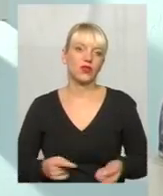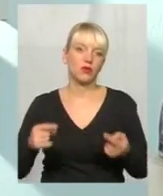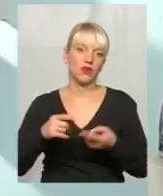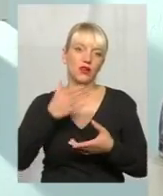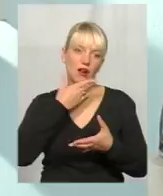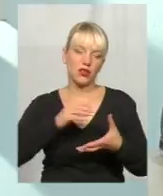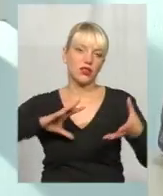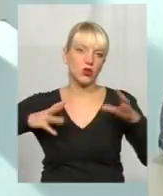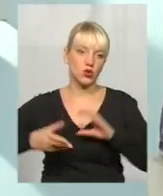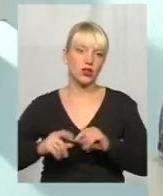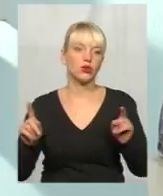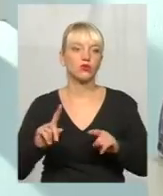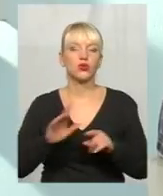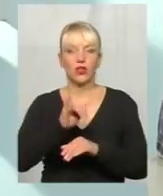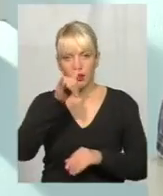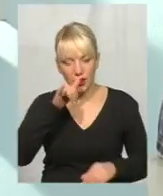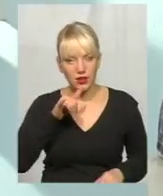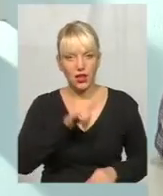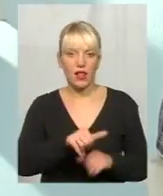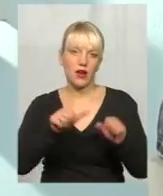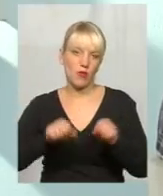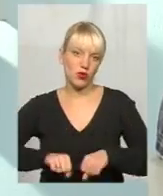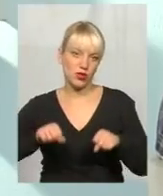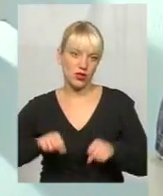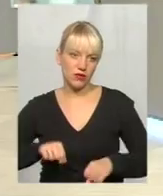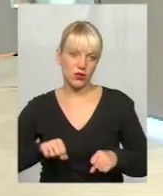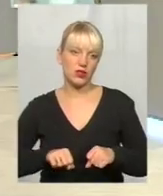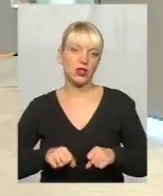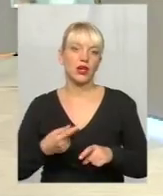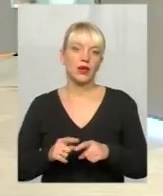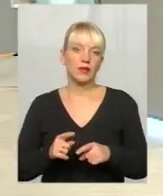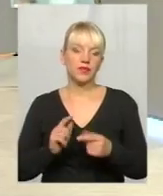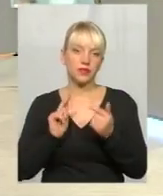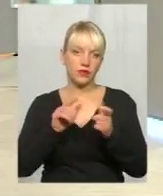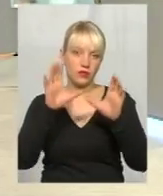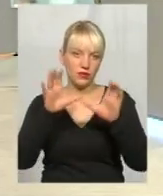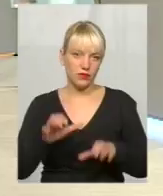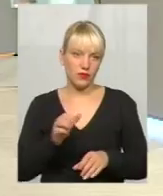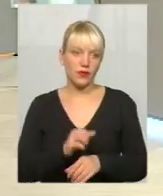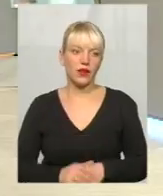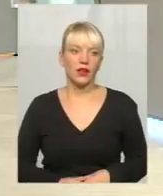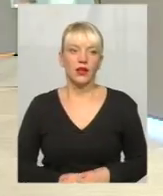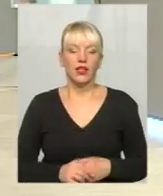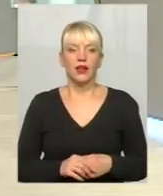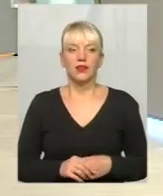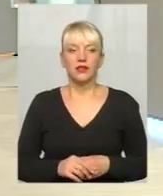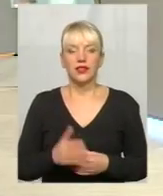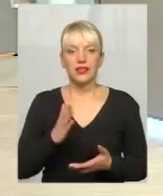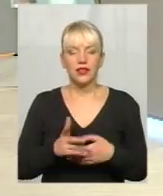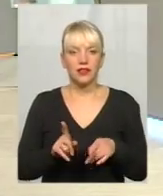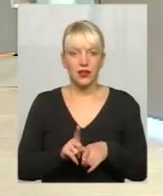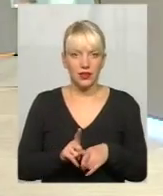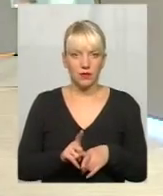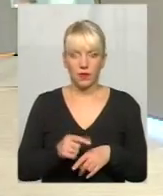результати набрали, тому що не дали можливості, ну, скажімо, запускати отакі, якби, процеси. Ще от якась така тенденція, от, я не знаю, або,